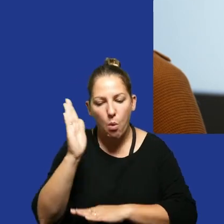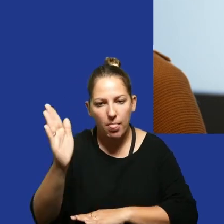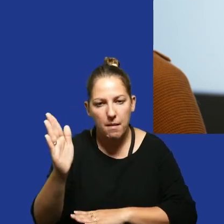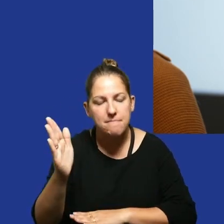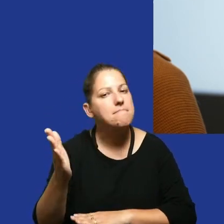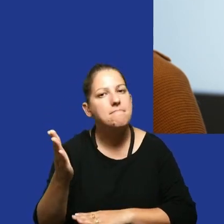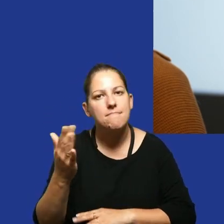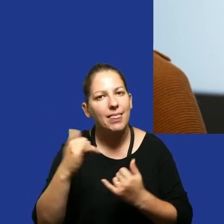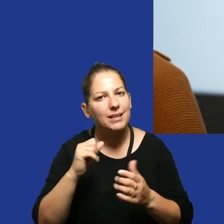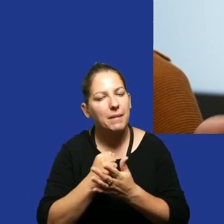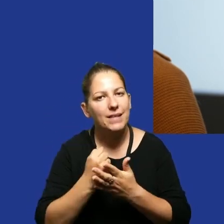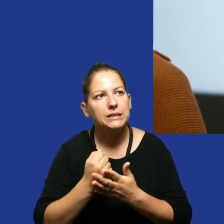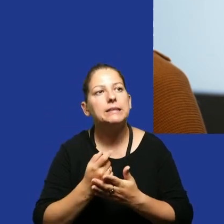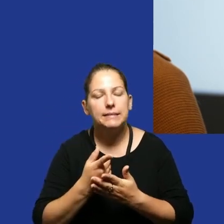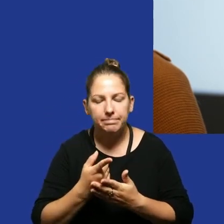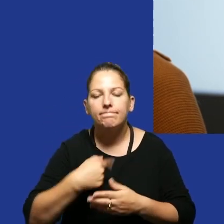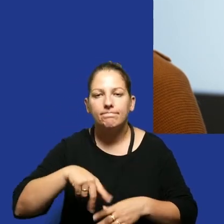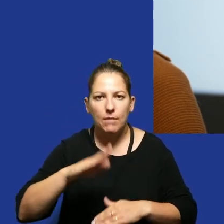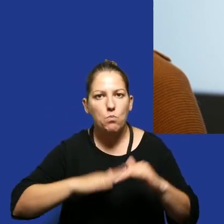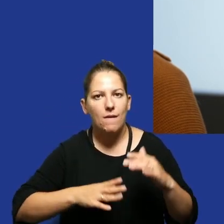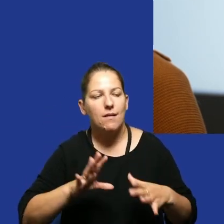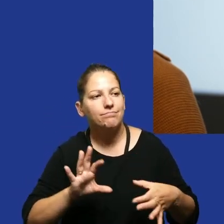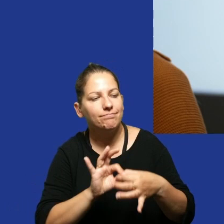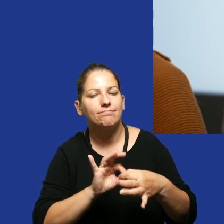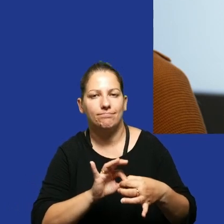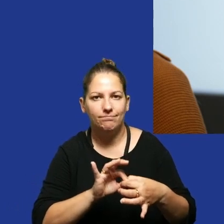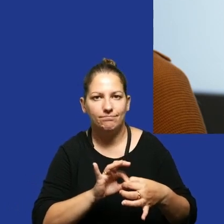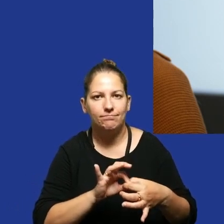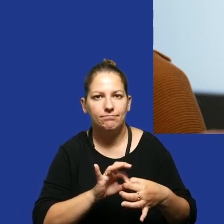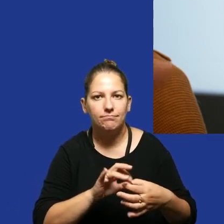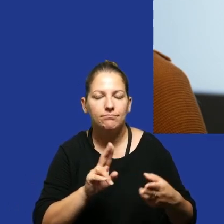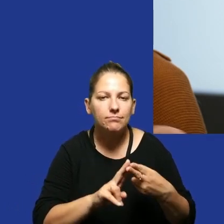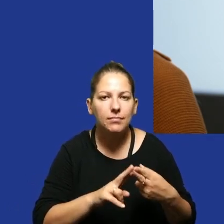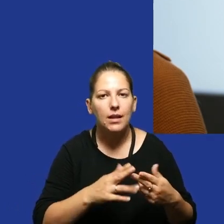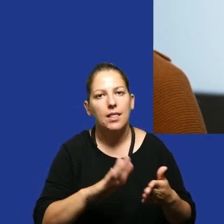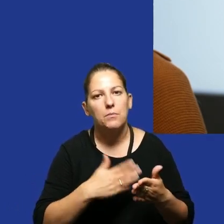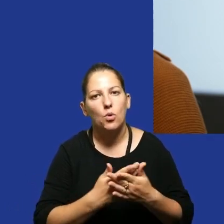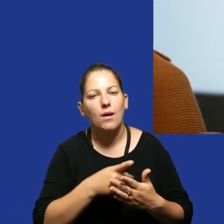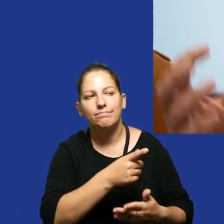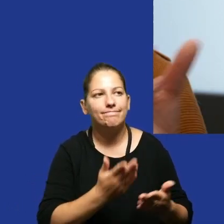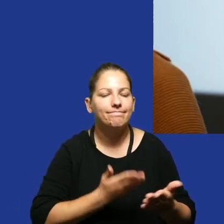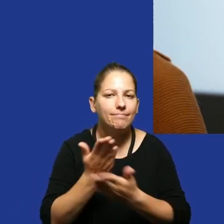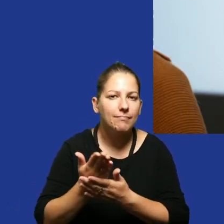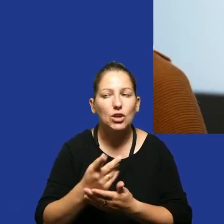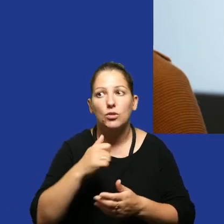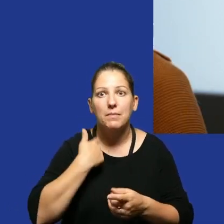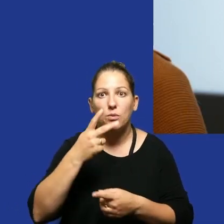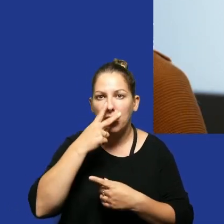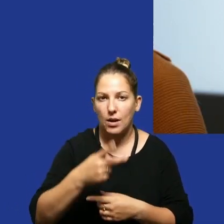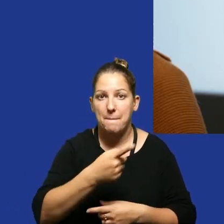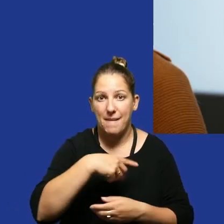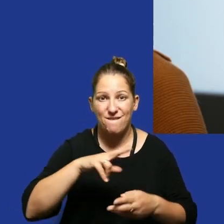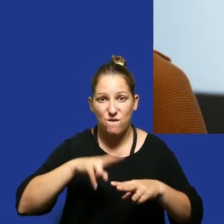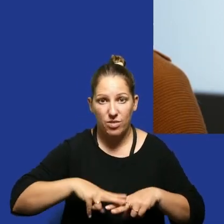w innej sprawie jesteśmy w stanie zbudować wspólne koalicje po to, żeby wspólnie na przykład do decydentów wystąpić, żeby oni zobaczyli, że z jednej